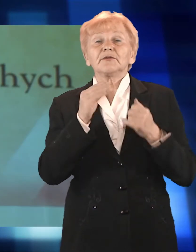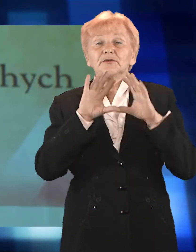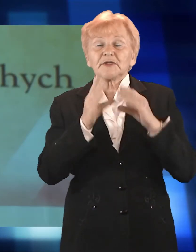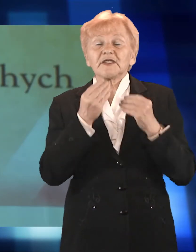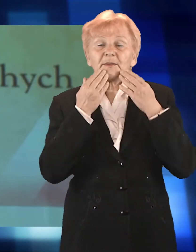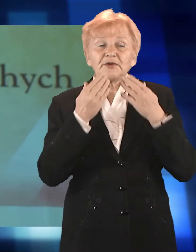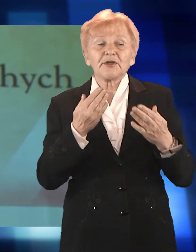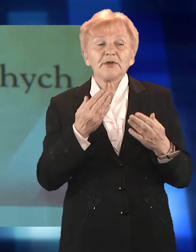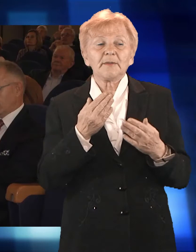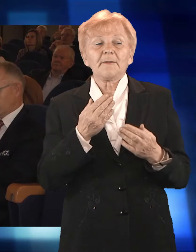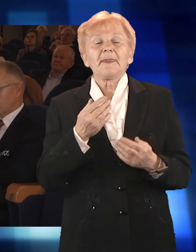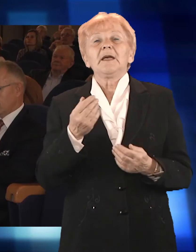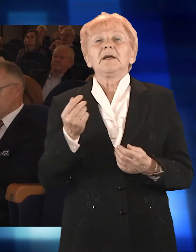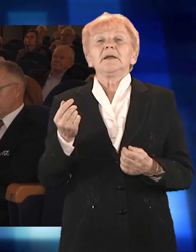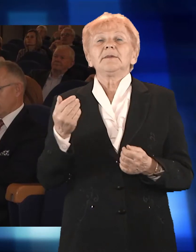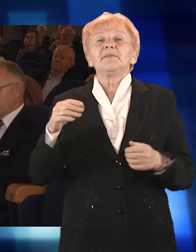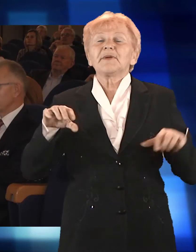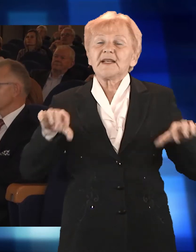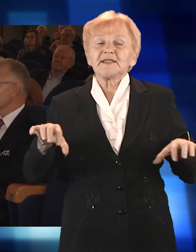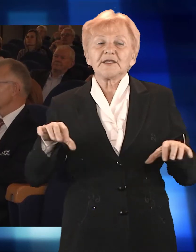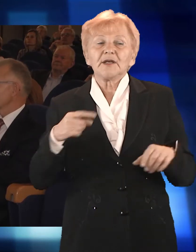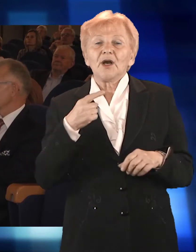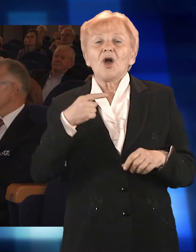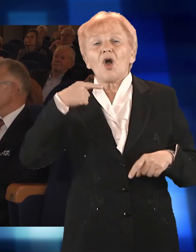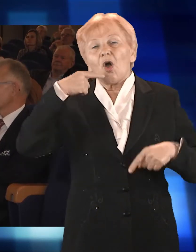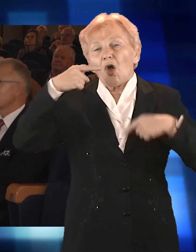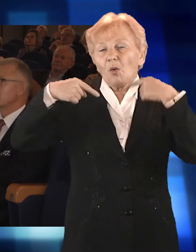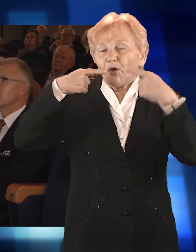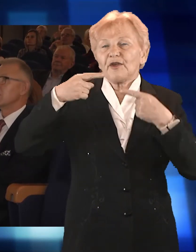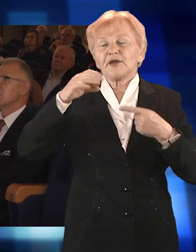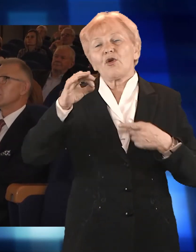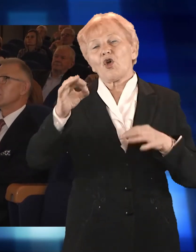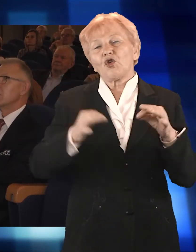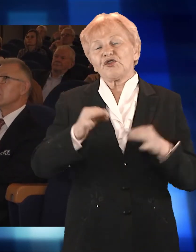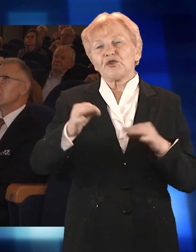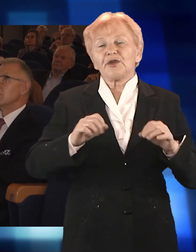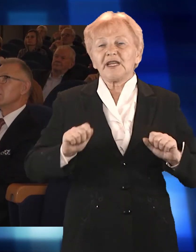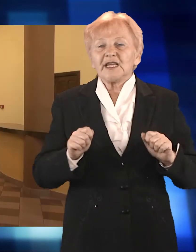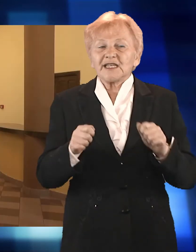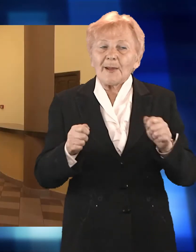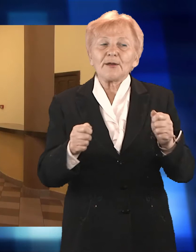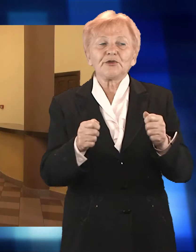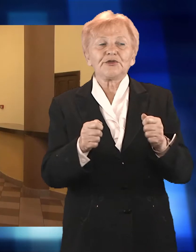prezes Raciborskiego Oddziału Polskiego Związku Głuchych opowiedział o historii i działalności związku.